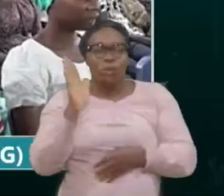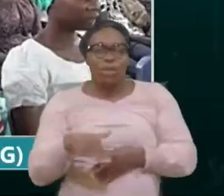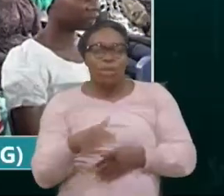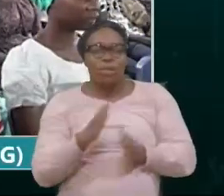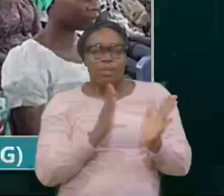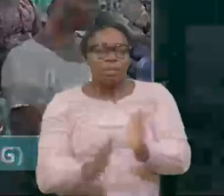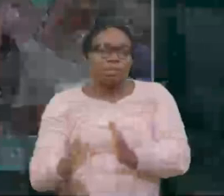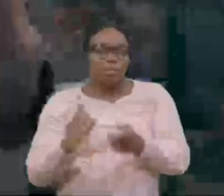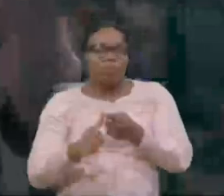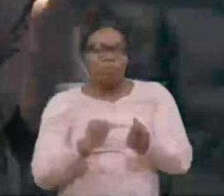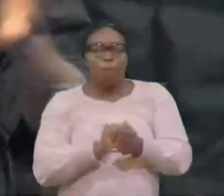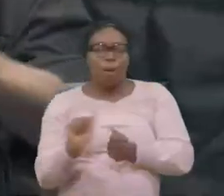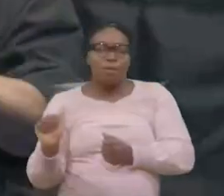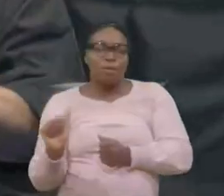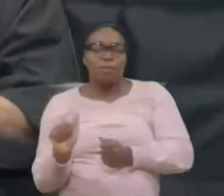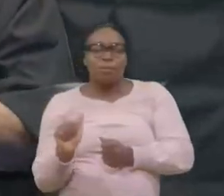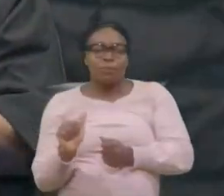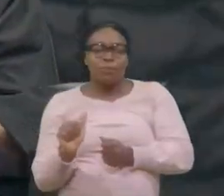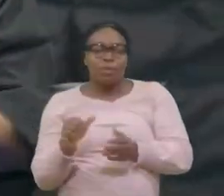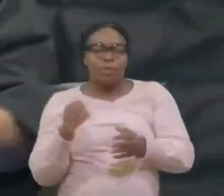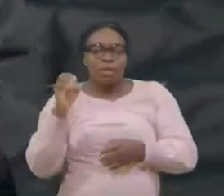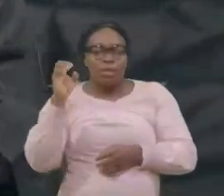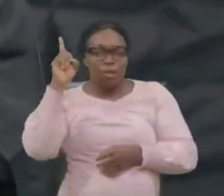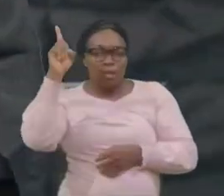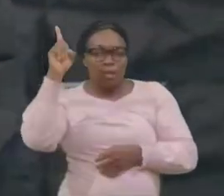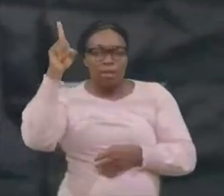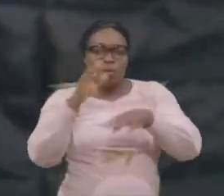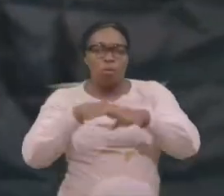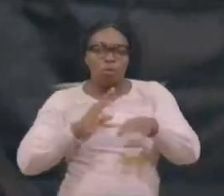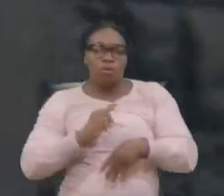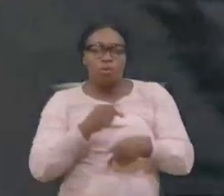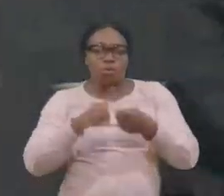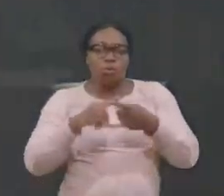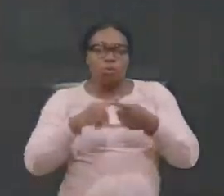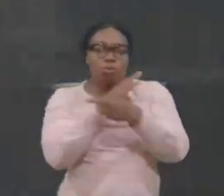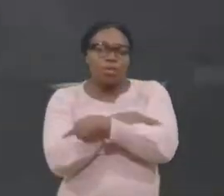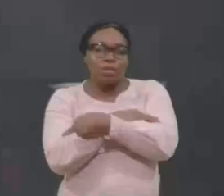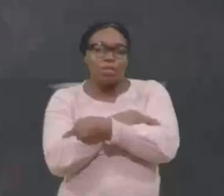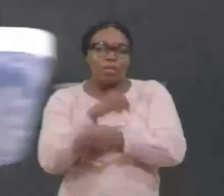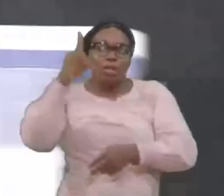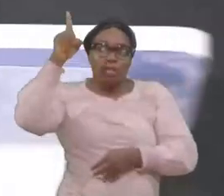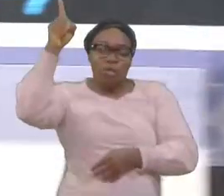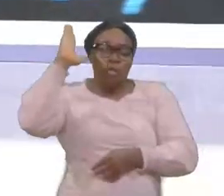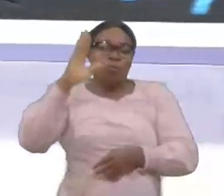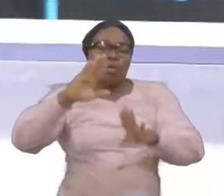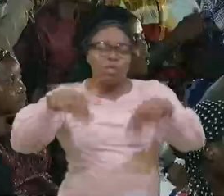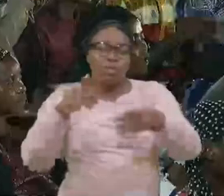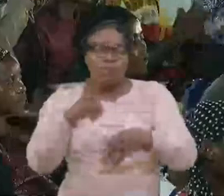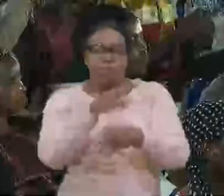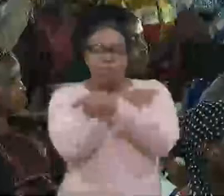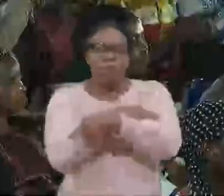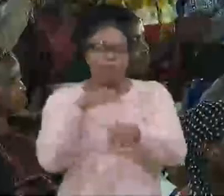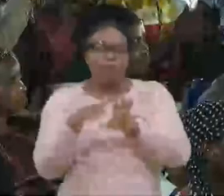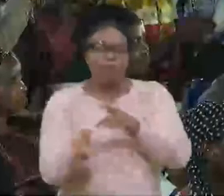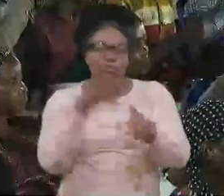Ne t'irrite pas contre celui qui réussit dans ses voies. Il nous appelle à nous appuyer et il nous donnera du repos. J'ai dit, va te